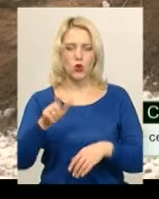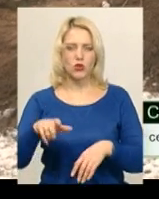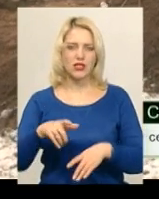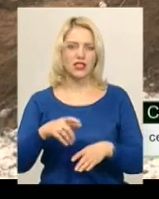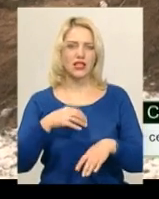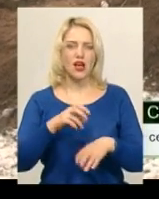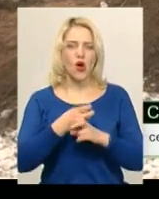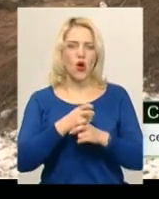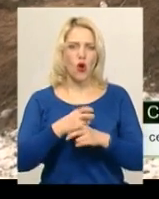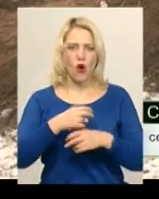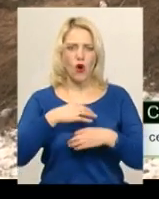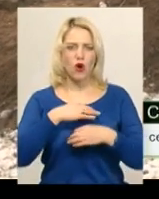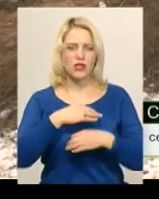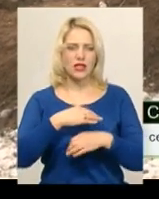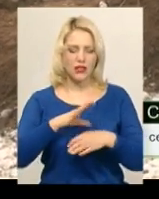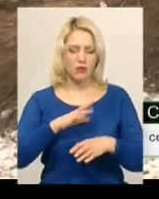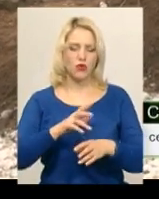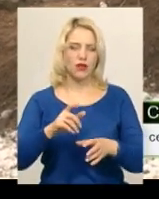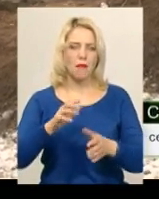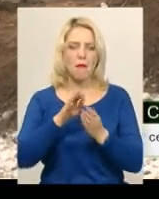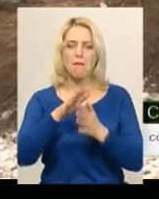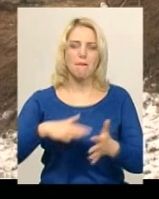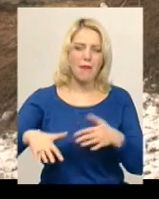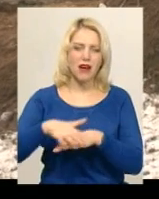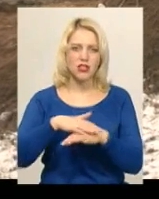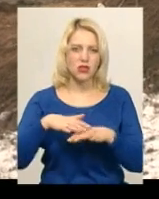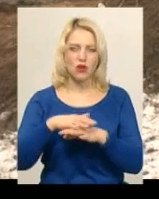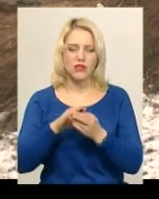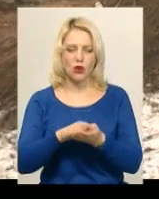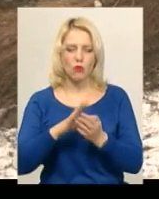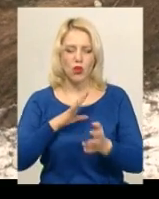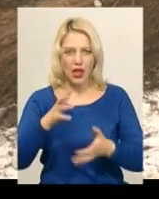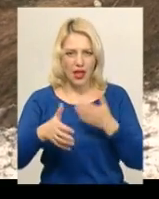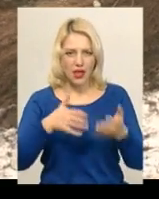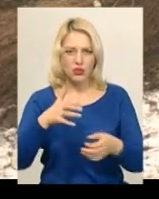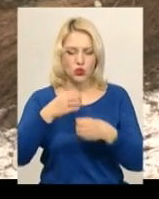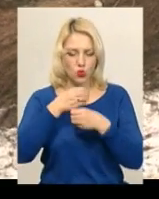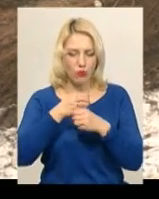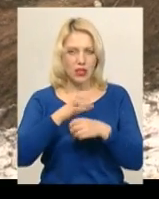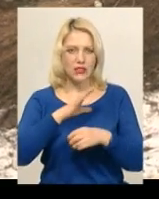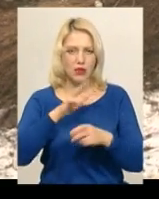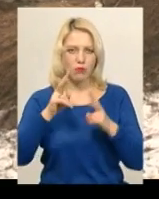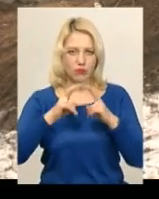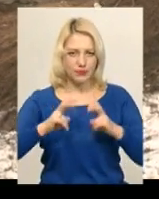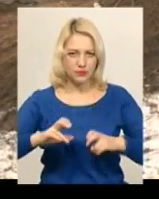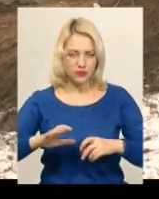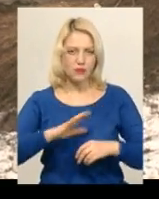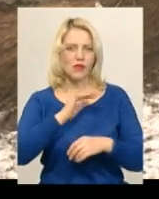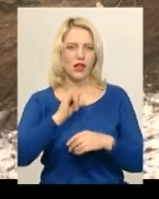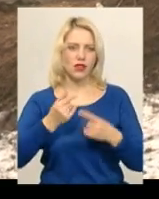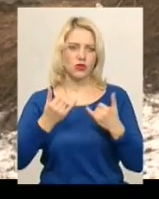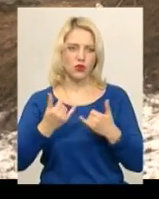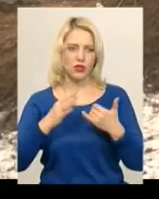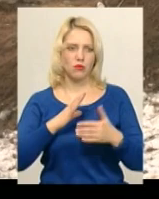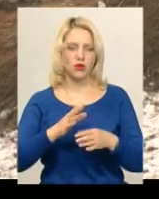поховання, були проведені ексгумаційні дослідження, під час яких були вилучені останки проведеної ексгумації, і